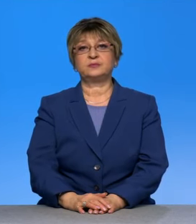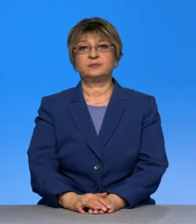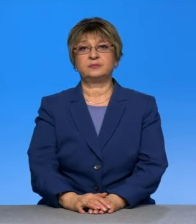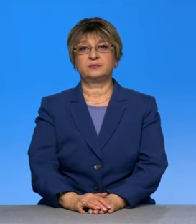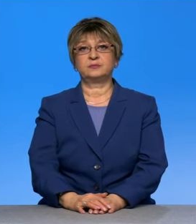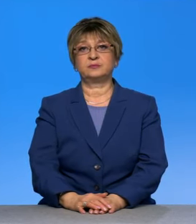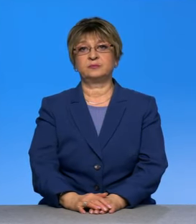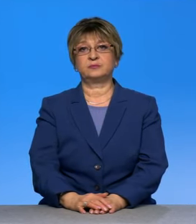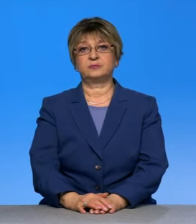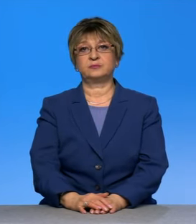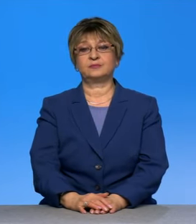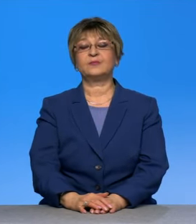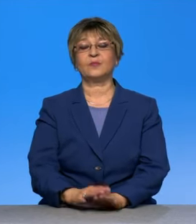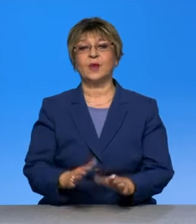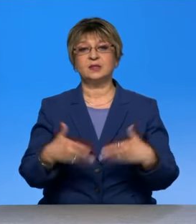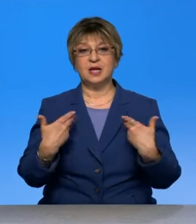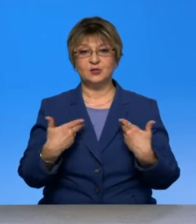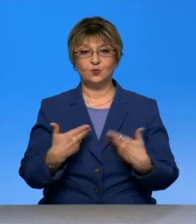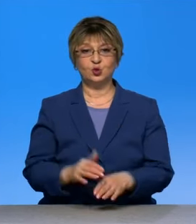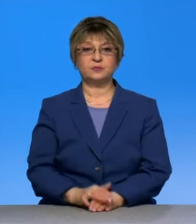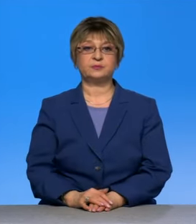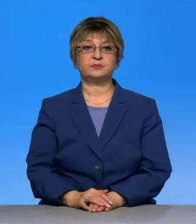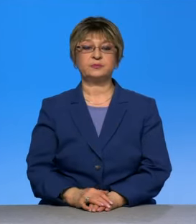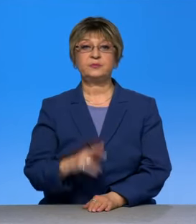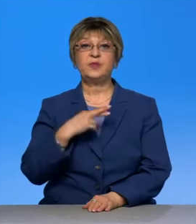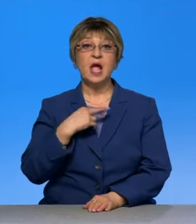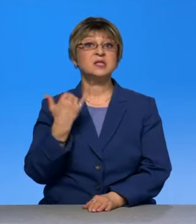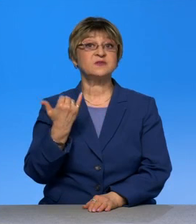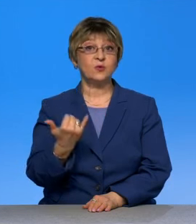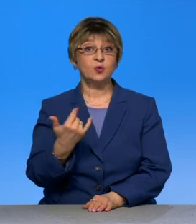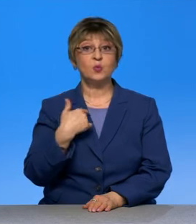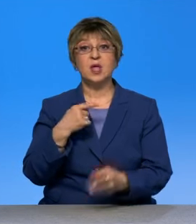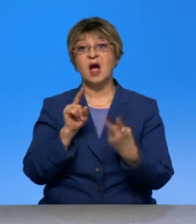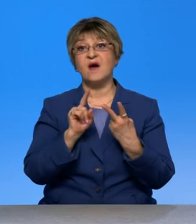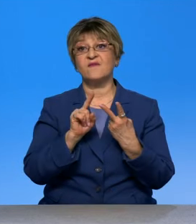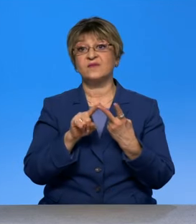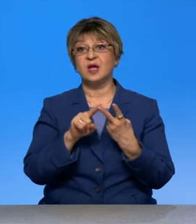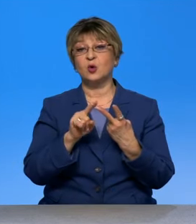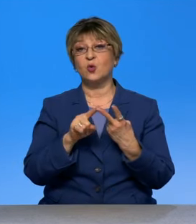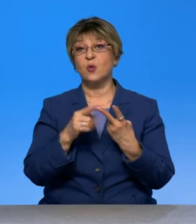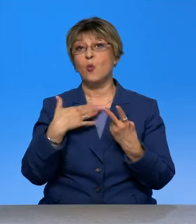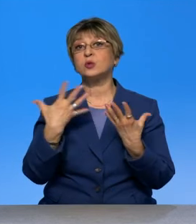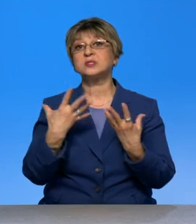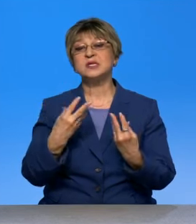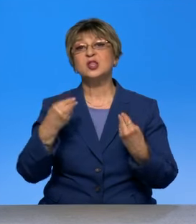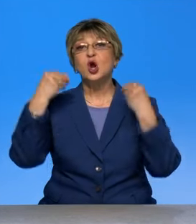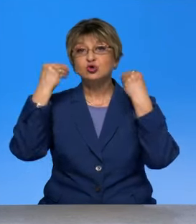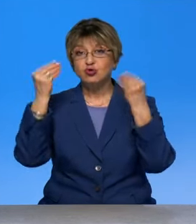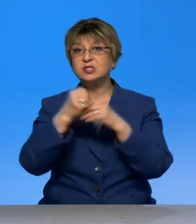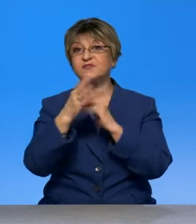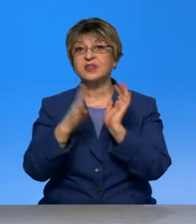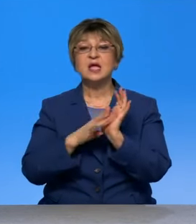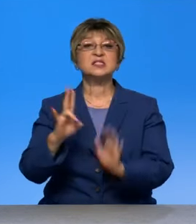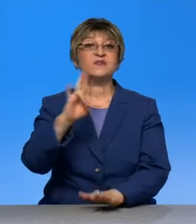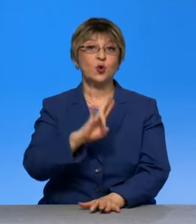Здравствуйте. Здравствуйте. Я вот сегодня у меня второй мой день рождения, именно 19 ноября.